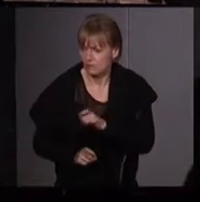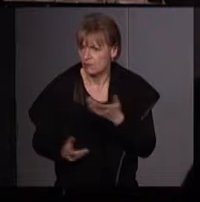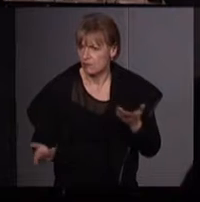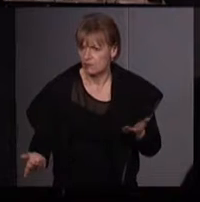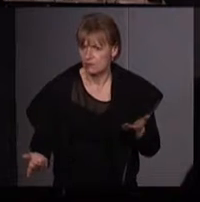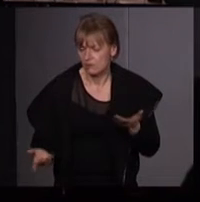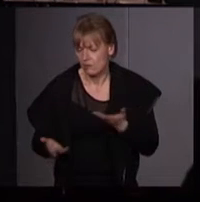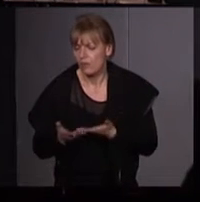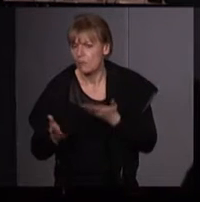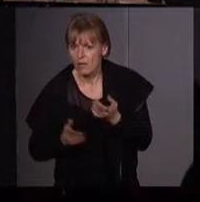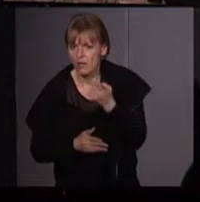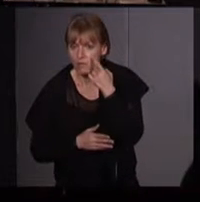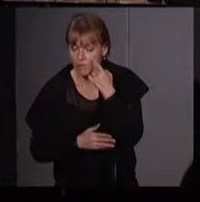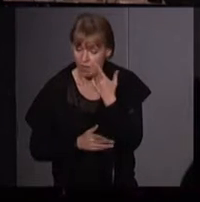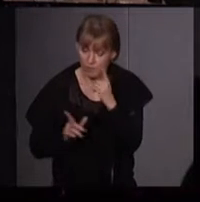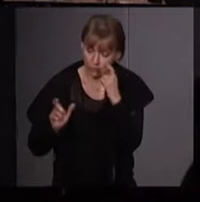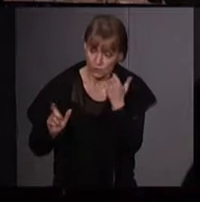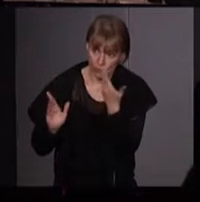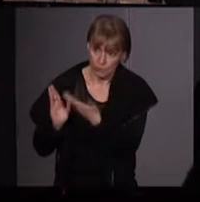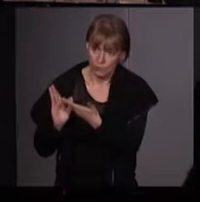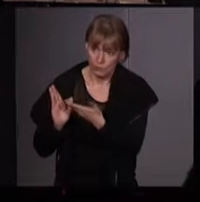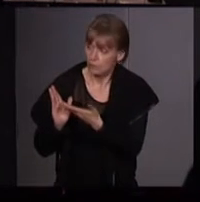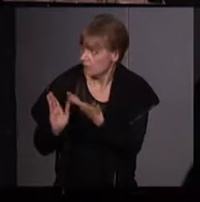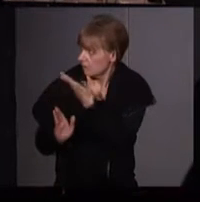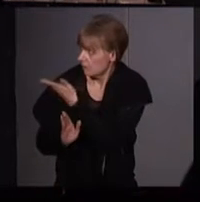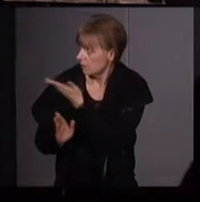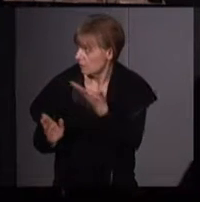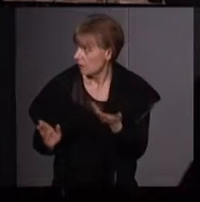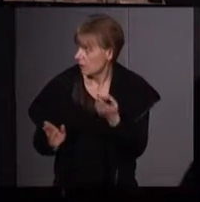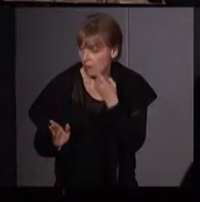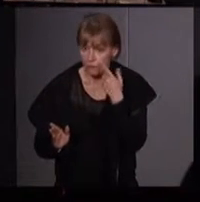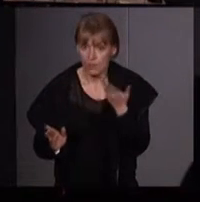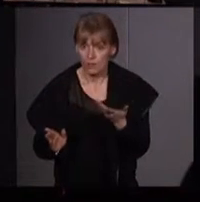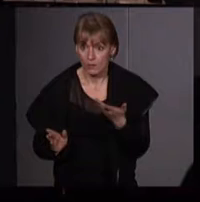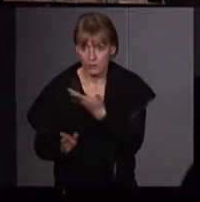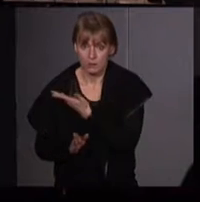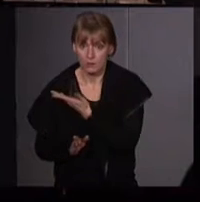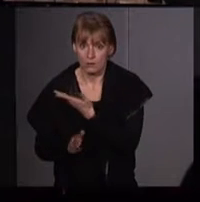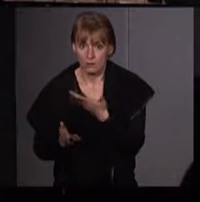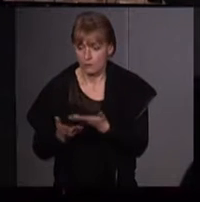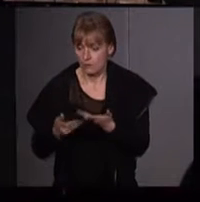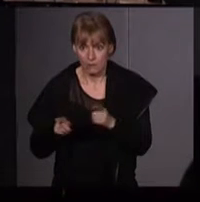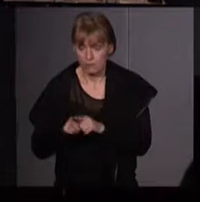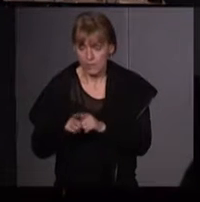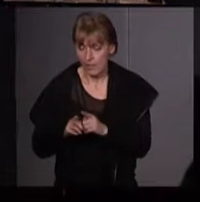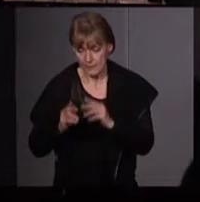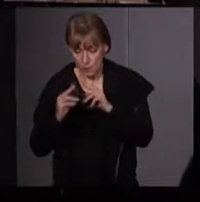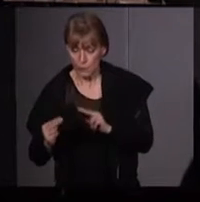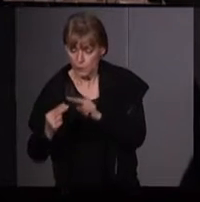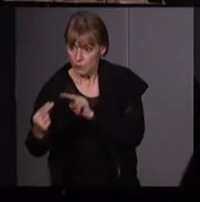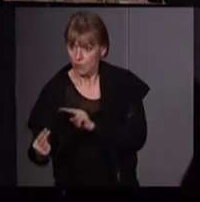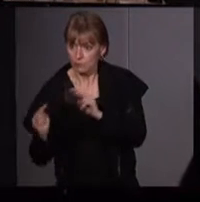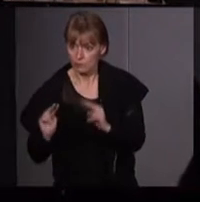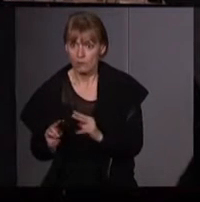certain moment, on verra une photo, notamment celle-ci, et on voit qu'elles ne pouvaient même plus mettre des tentes. Et donc, chaque